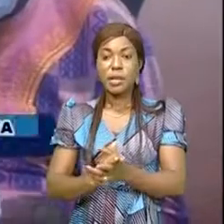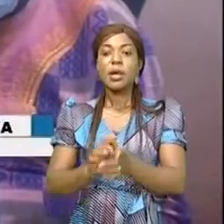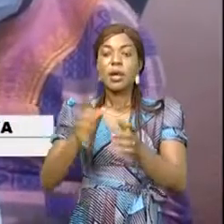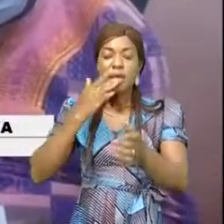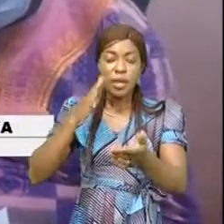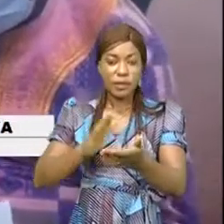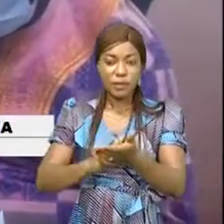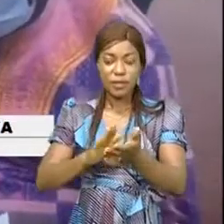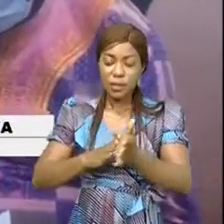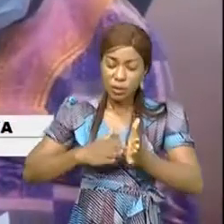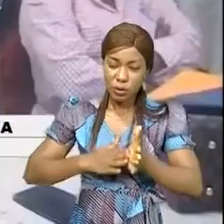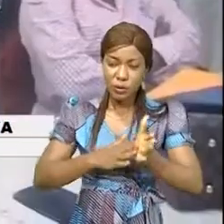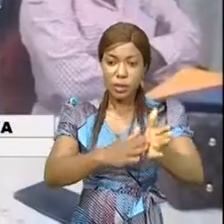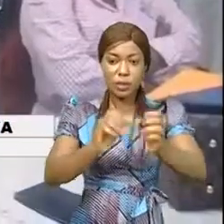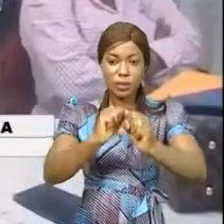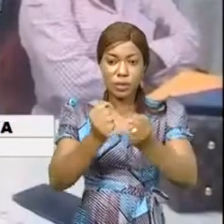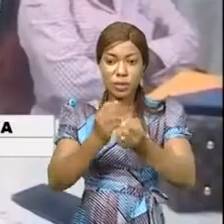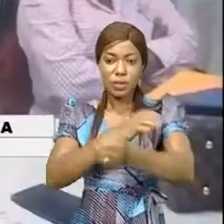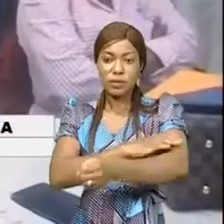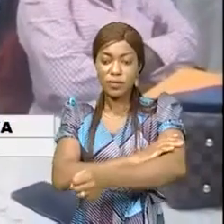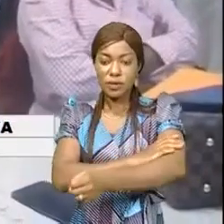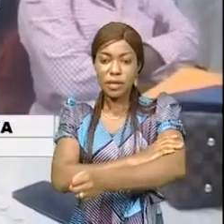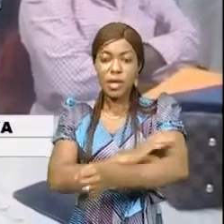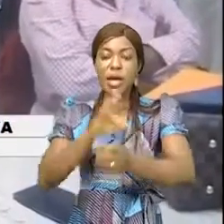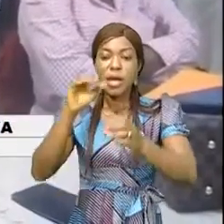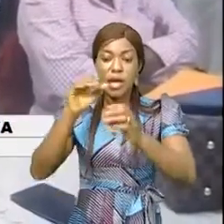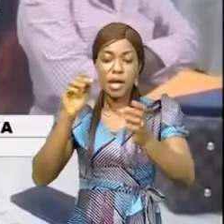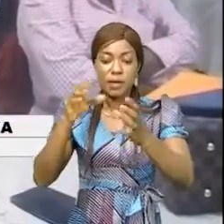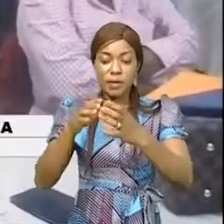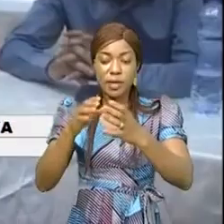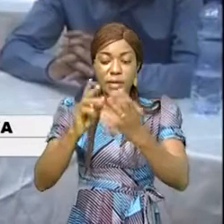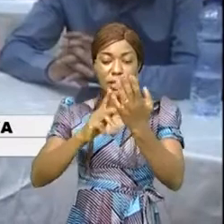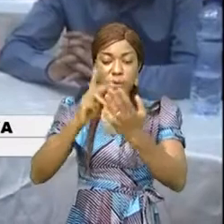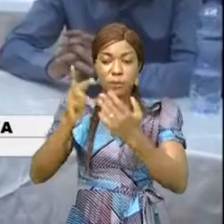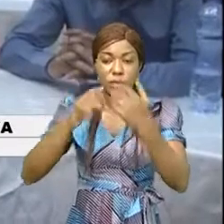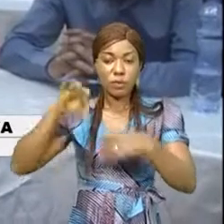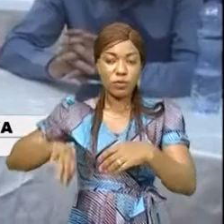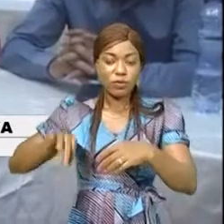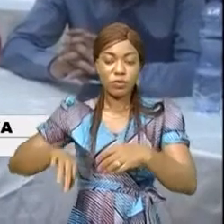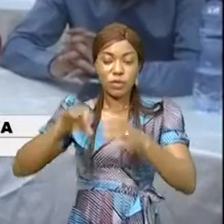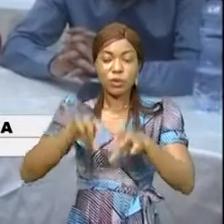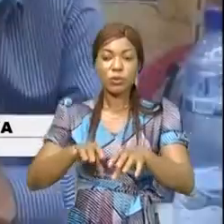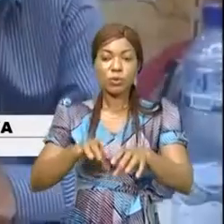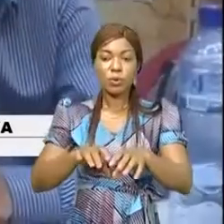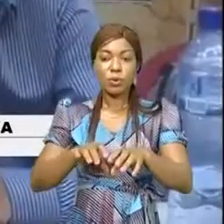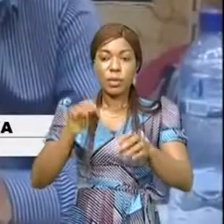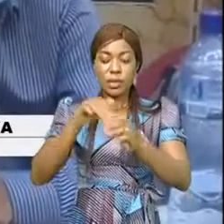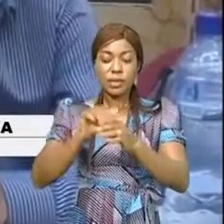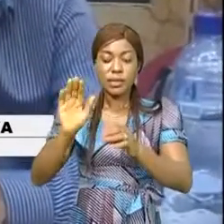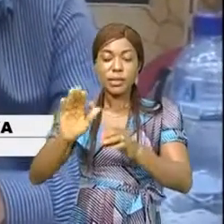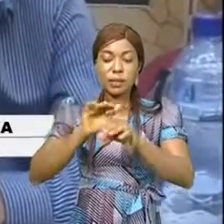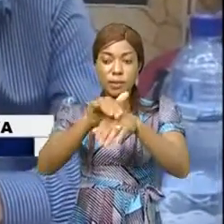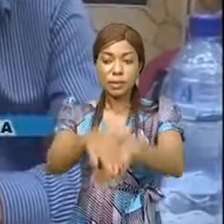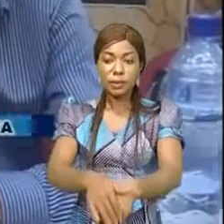'est félicité de l'accompagnement de la société civile avec le projet Profit Congo dans sa participation directe au